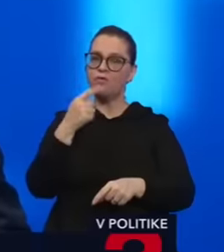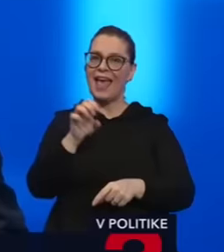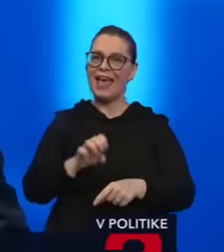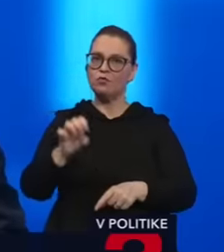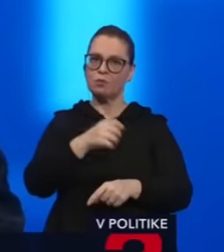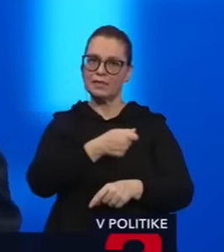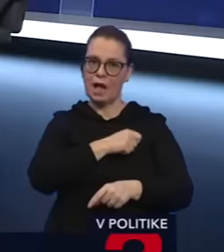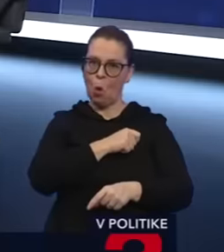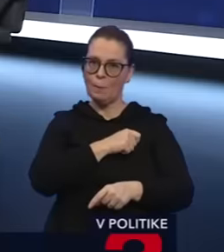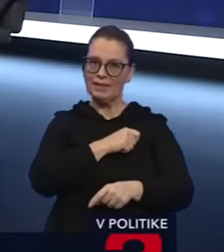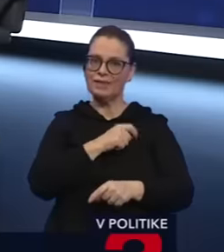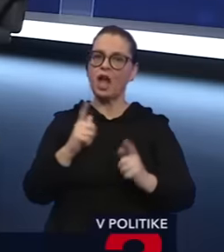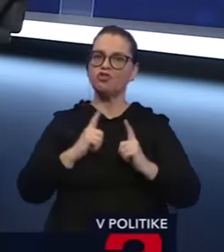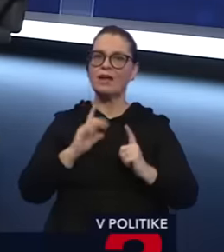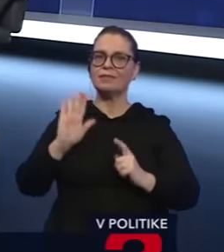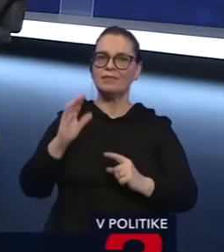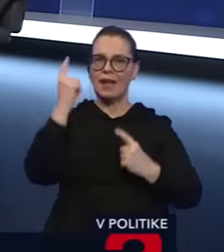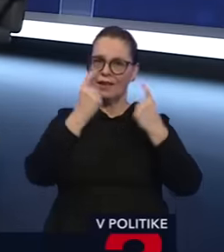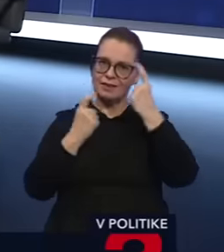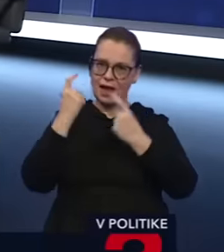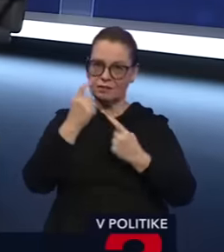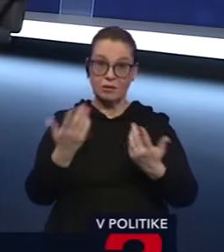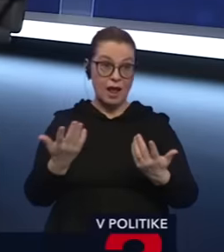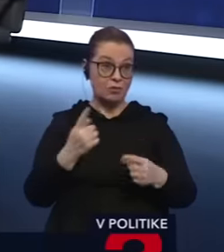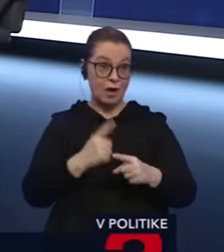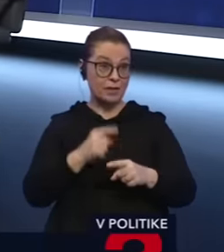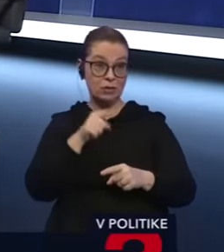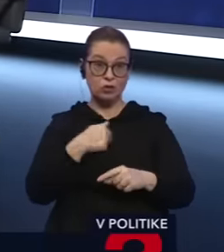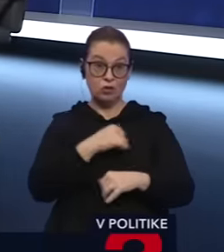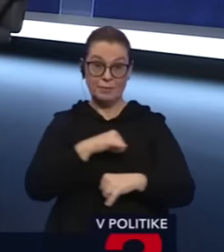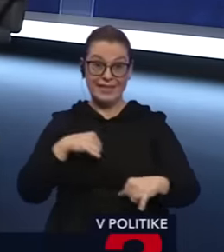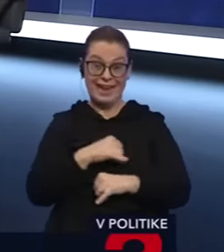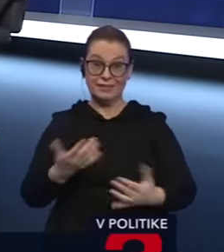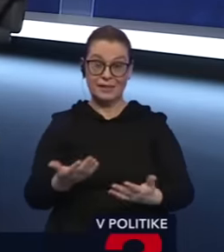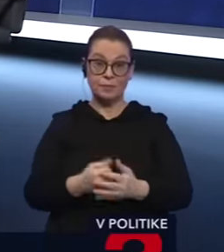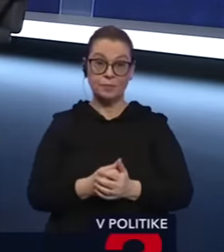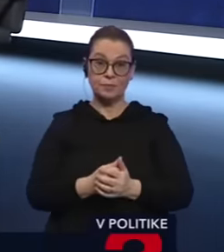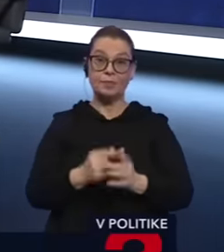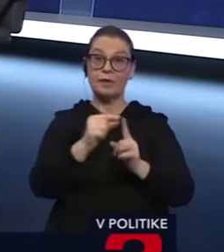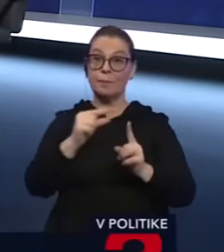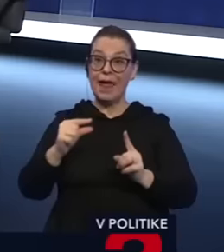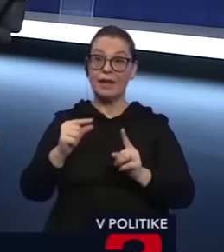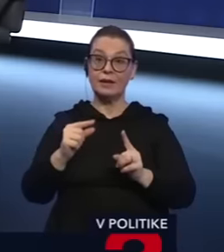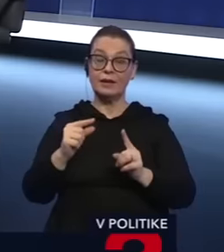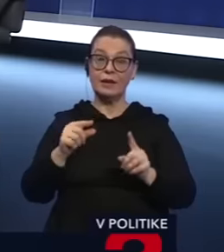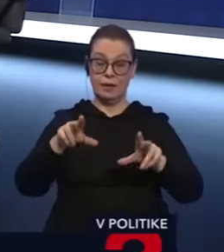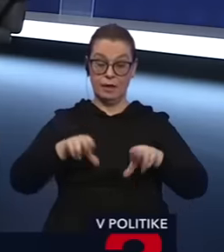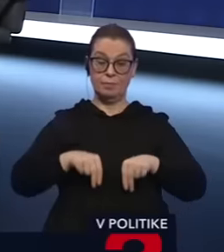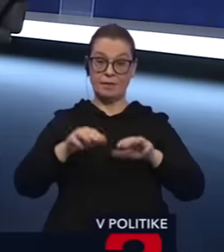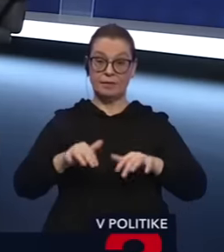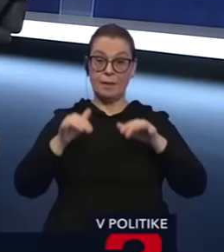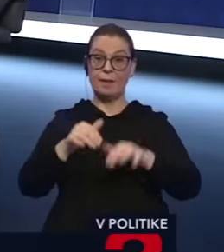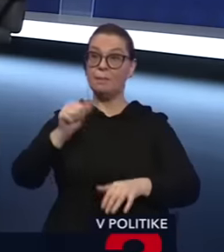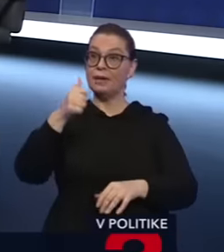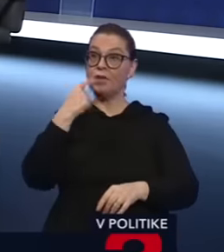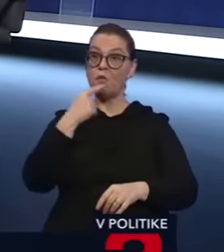lebo čaká sa na je stanovisko. A sme presne tam, kde sme nechceli byť. Lebo Pelegrini, keď sa stal predsedom parlamentu, v úvodnej reči povedal,